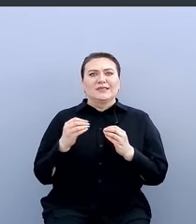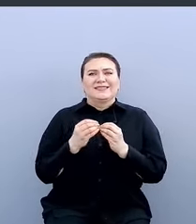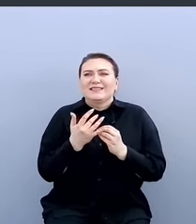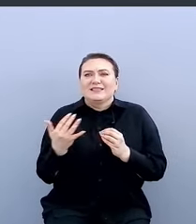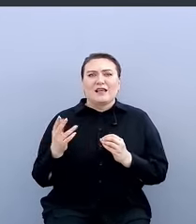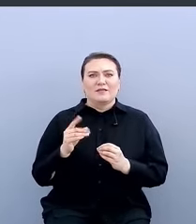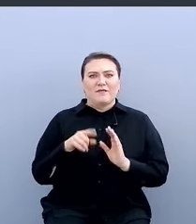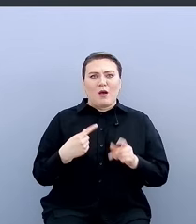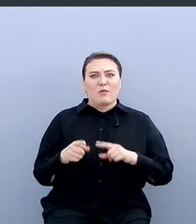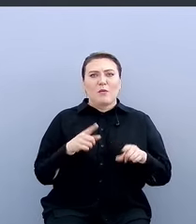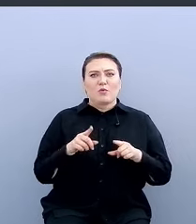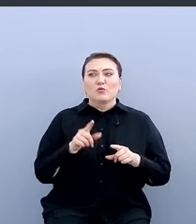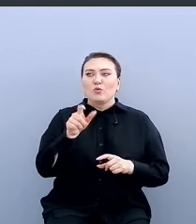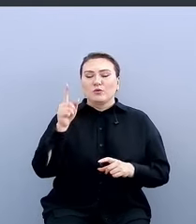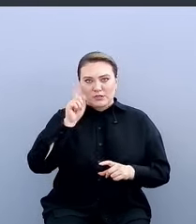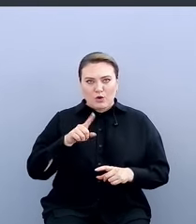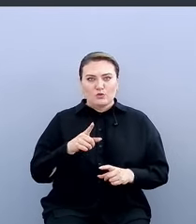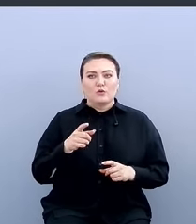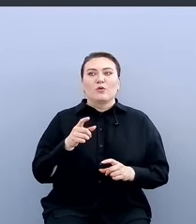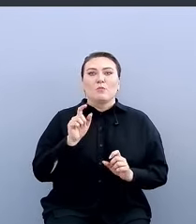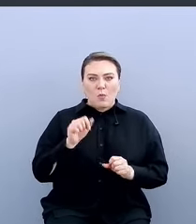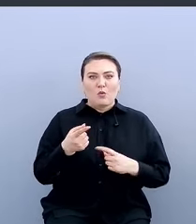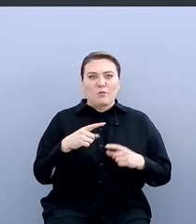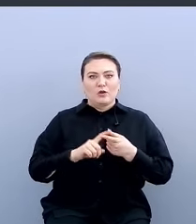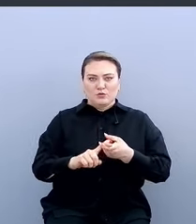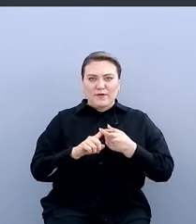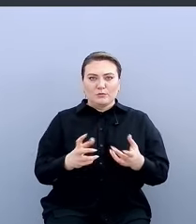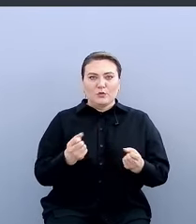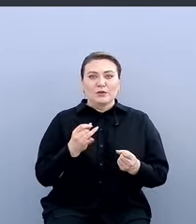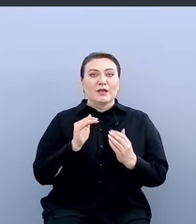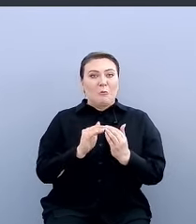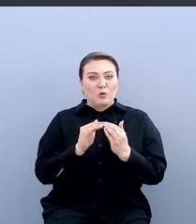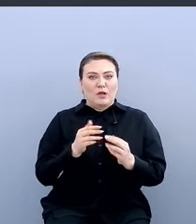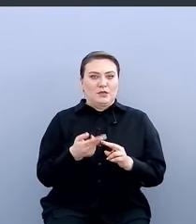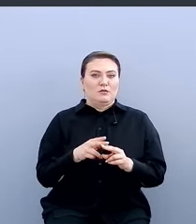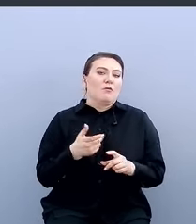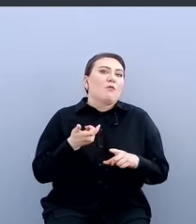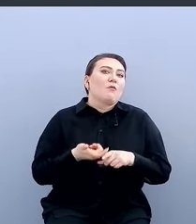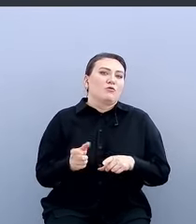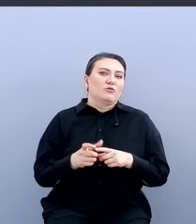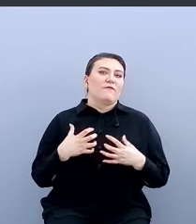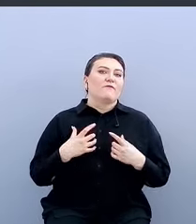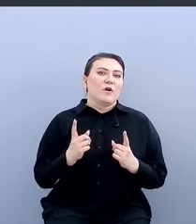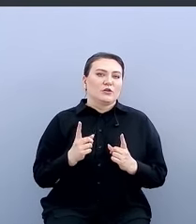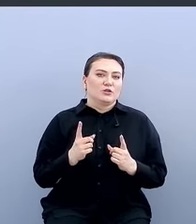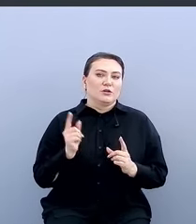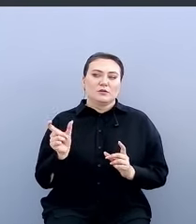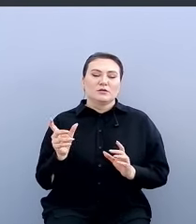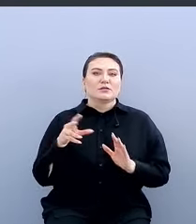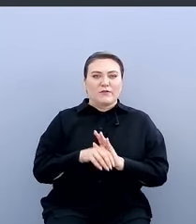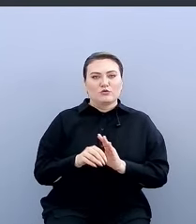пишут, потому что знают, что они могут получить обратную связь, и коммуникация это очень важная составляющая